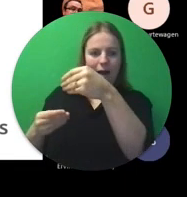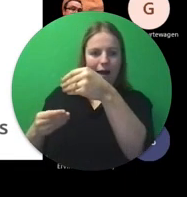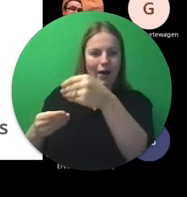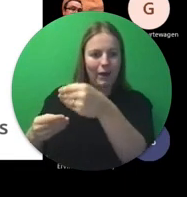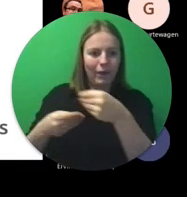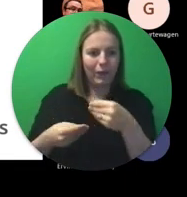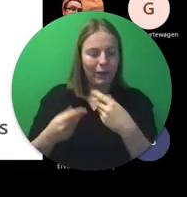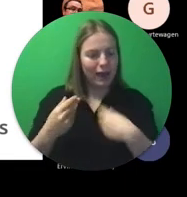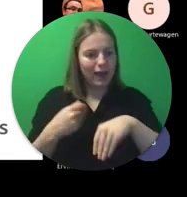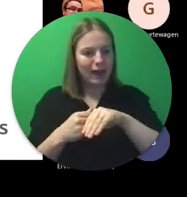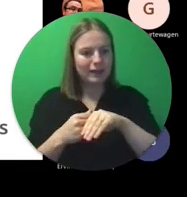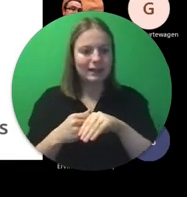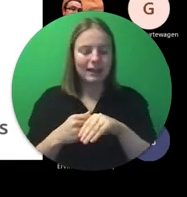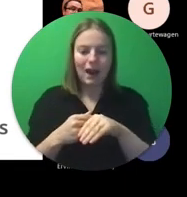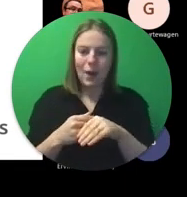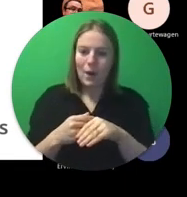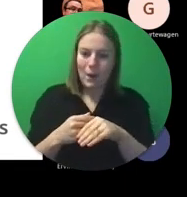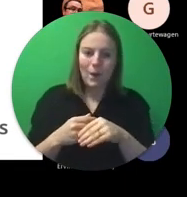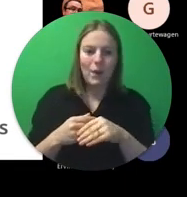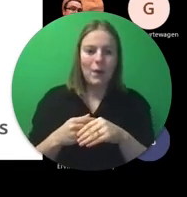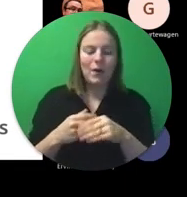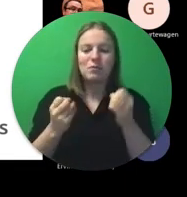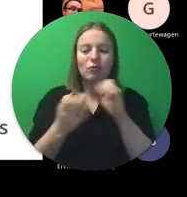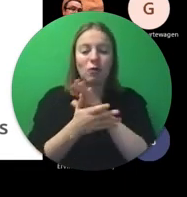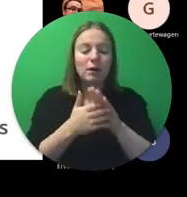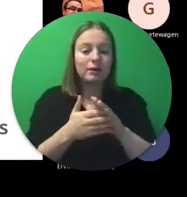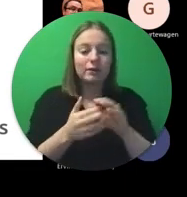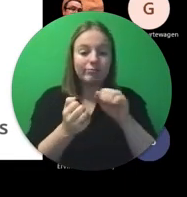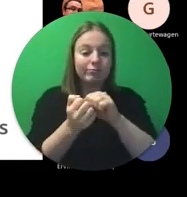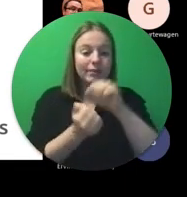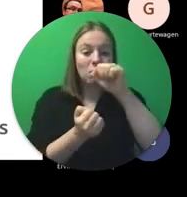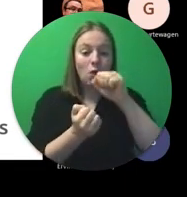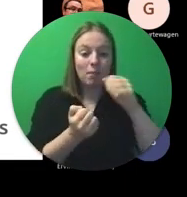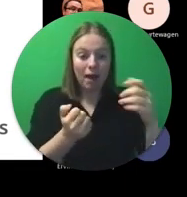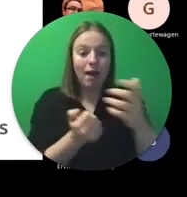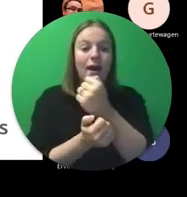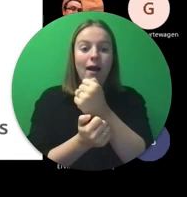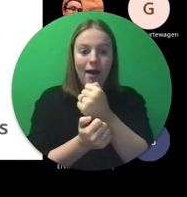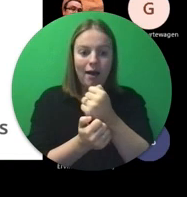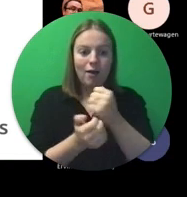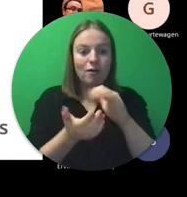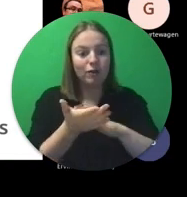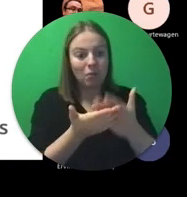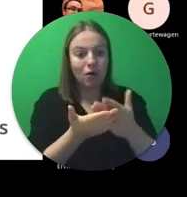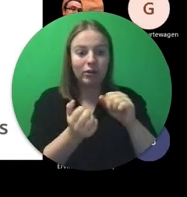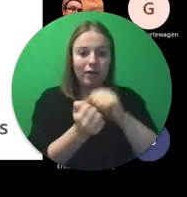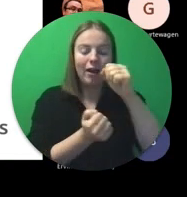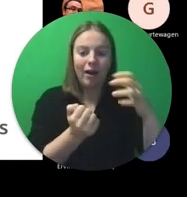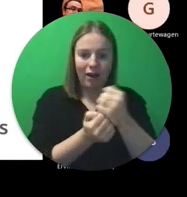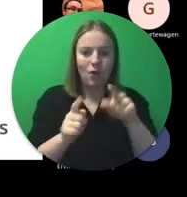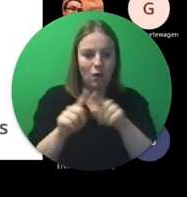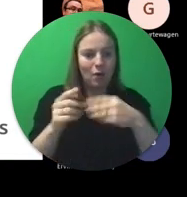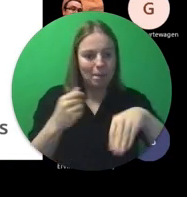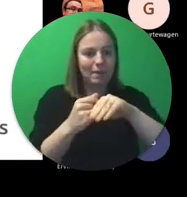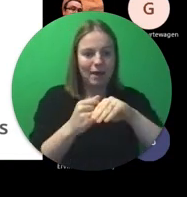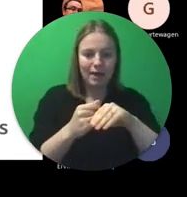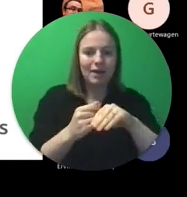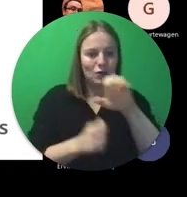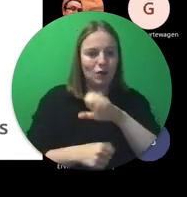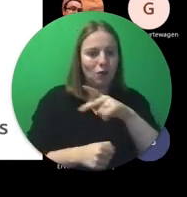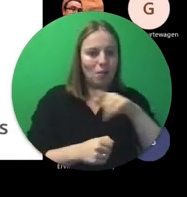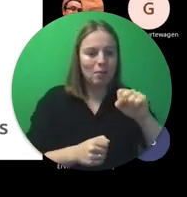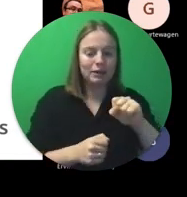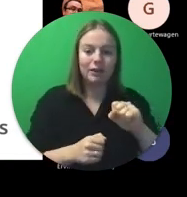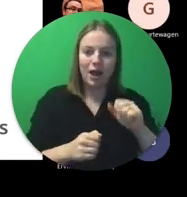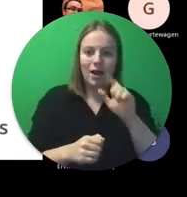echt iets extra. Het wordt vaak uitgereikt aan het einde van het jaar, bij hun rapport, bij hun diploma. En daar zijn ze best fier op.